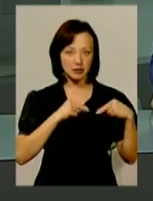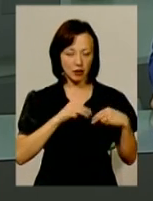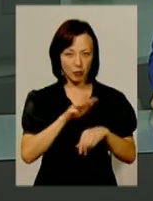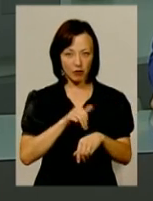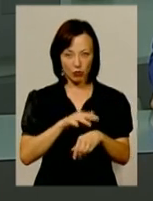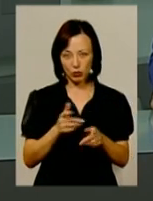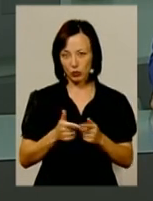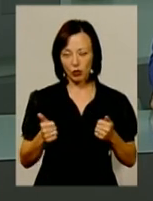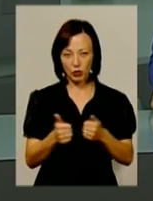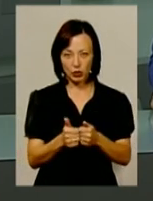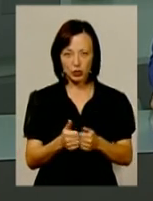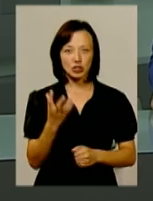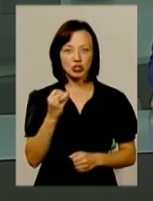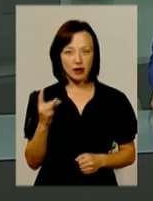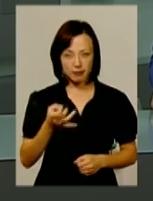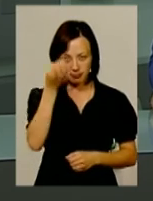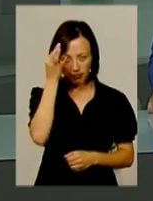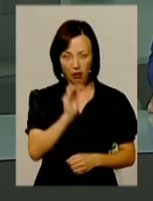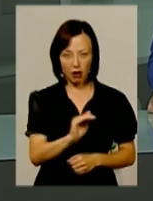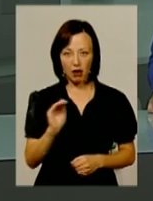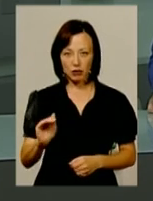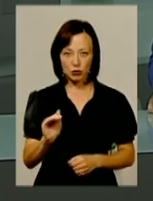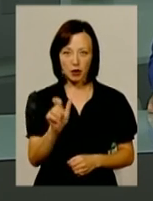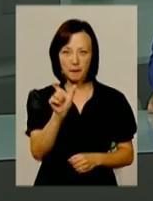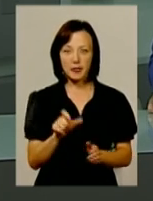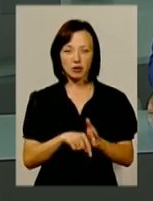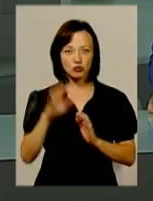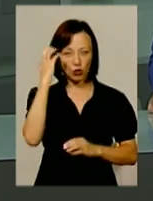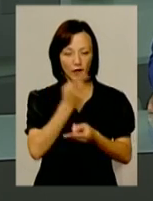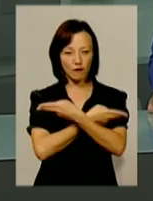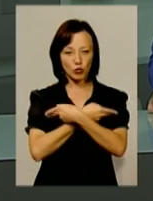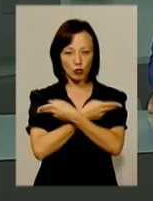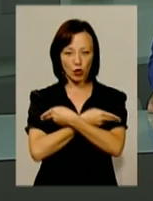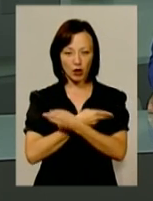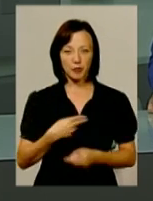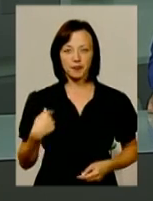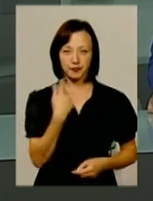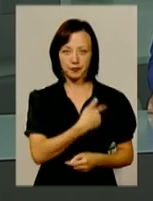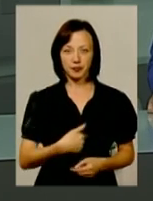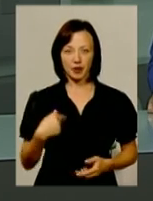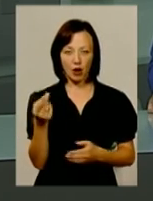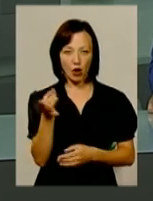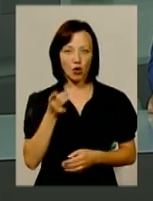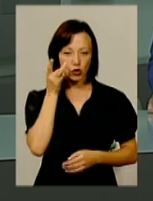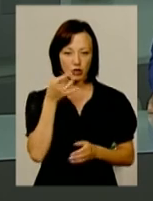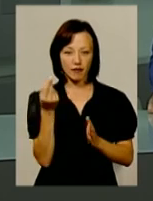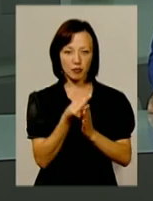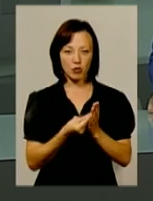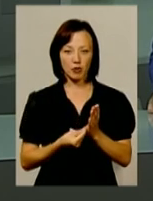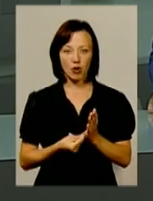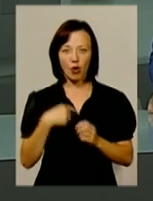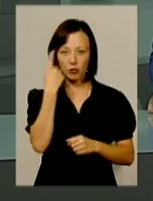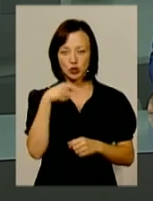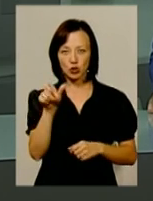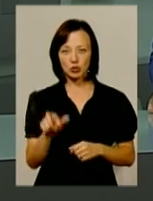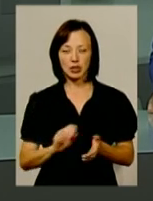органу». Правоохоронці ще раз нагадують прикмети злоумисника. Чорна футболка, на якій спереду рожевим кольором намальовано обличчя людини та